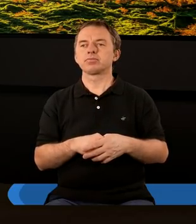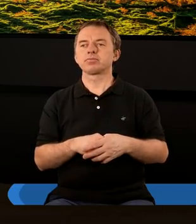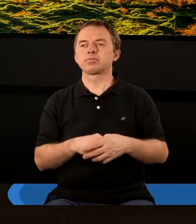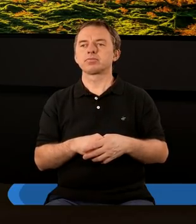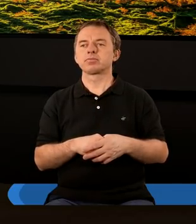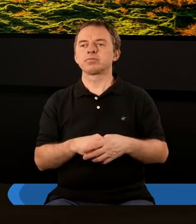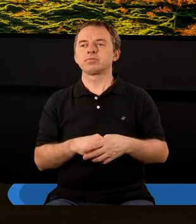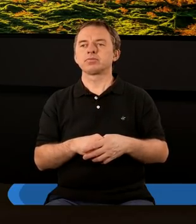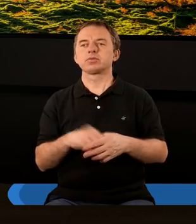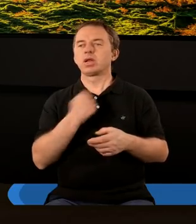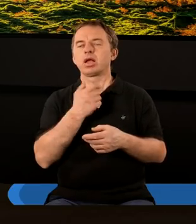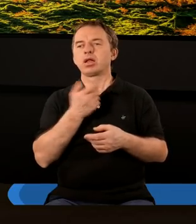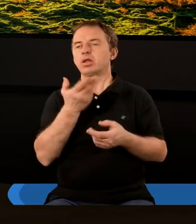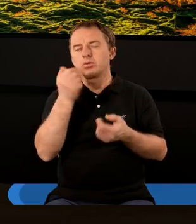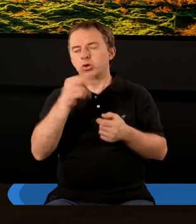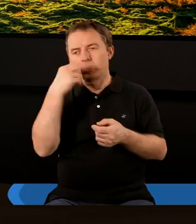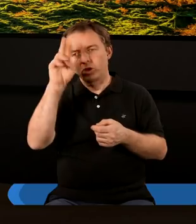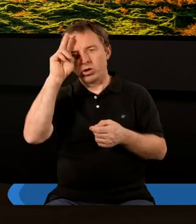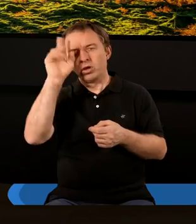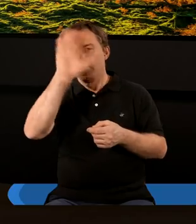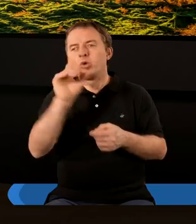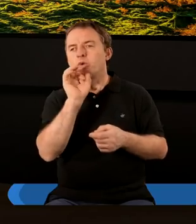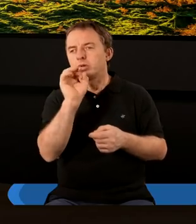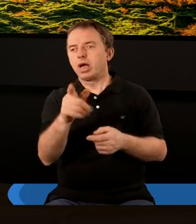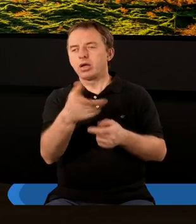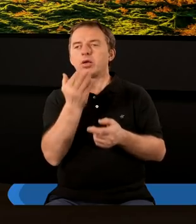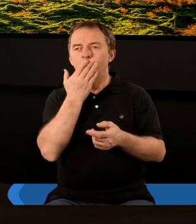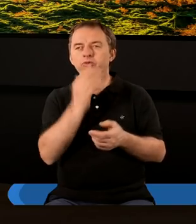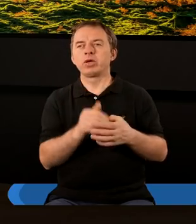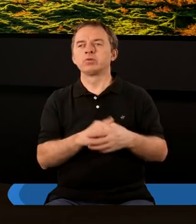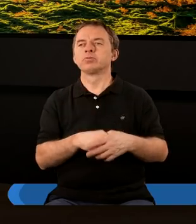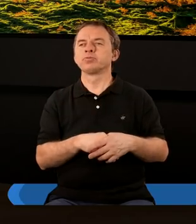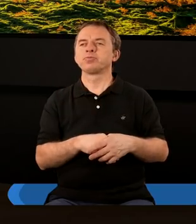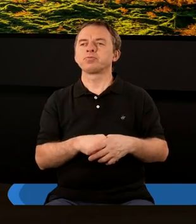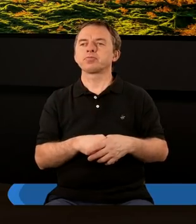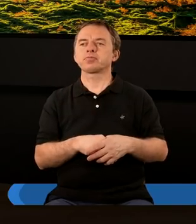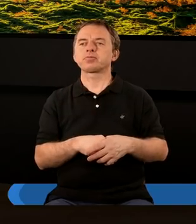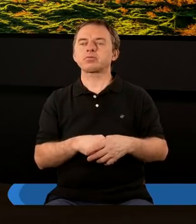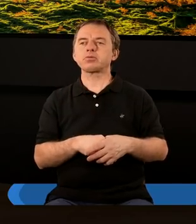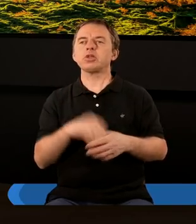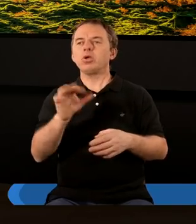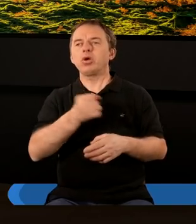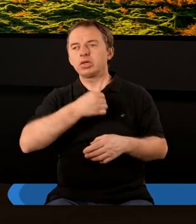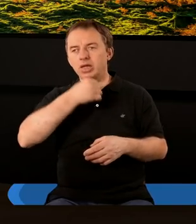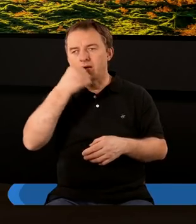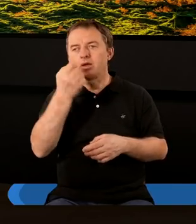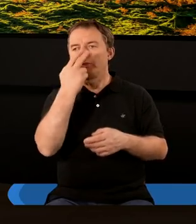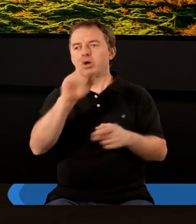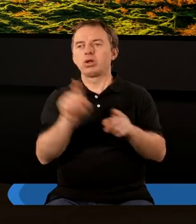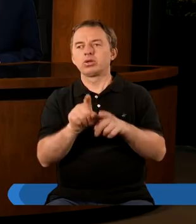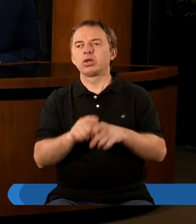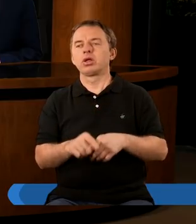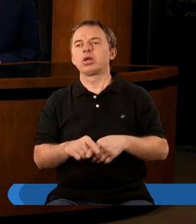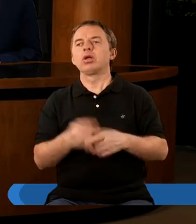Dla nas ludzi to jest nie do pojęcia, ale właśnie Pan Bóg to dokonuje i to, że oni są też starcami, to pokazuje też